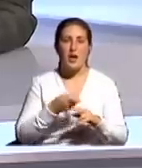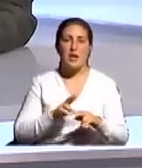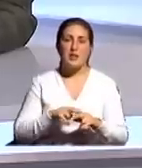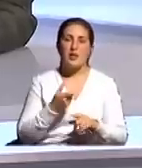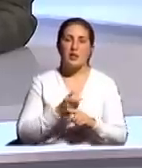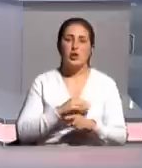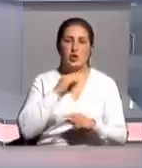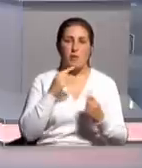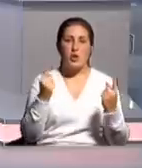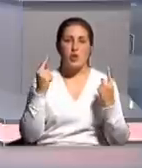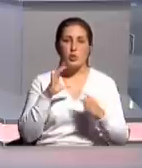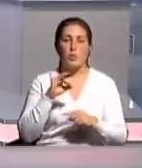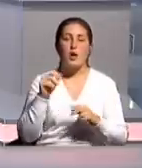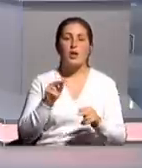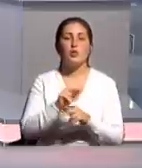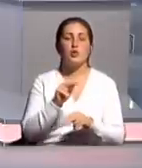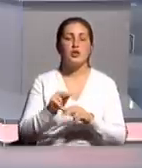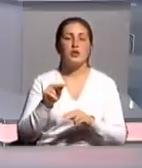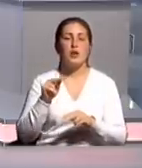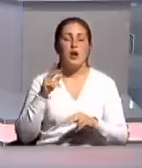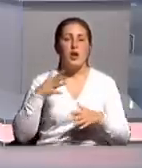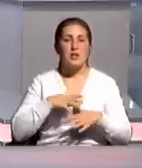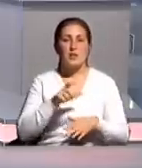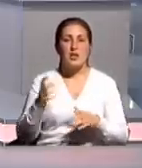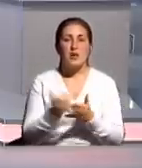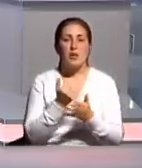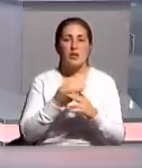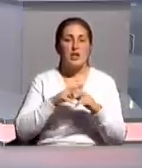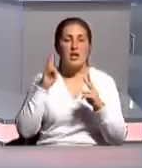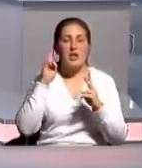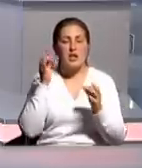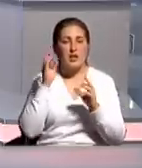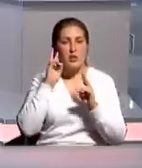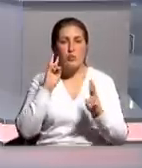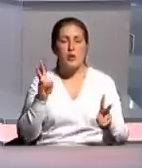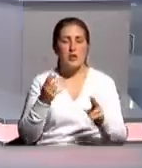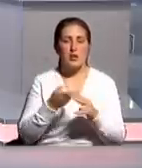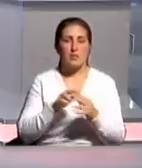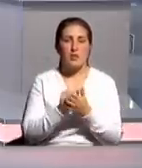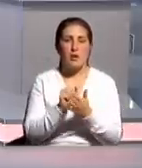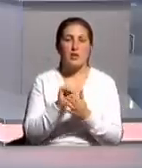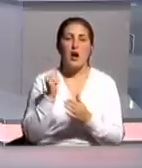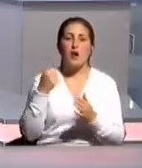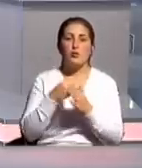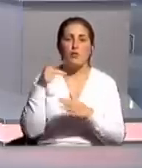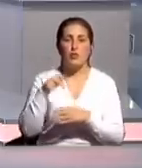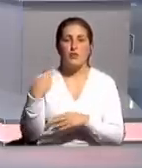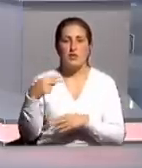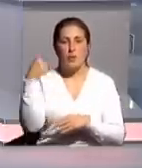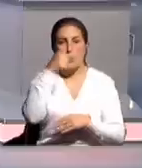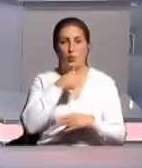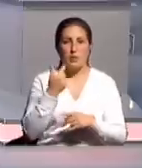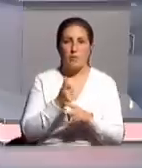большая сумма. Как научить крымские ВУЗы зарабатывать? Они раньше никогда этим не занимались и не умеют этого делать. А до 2020 года не так много времени осталось.